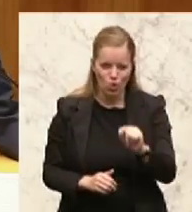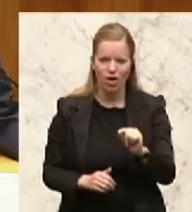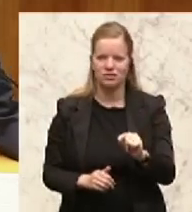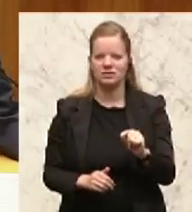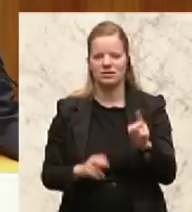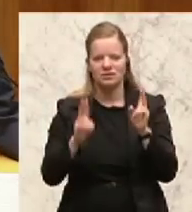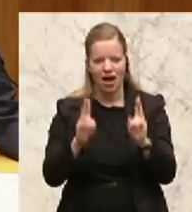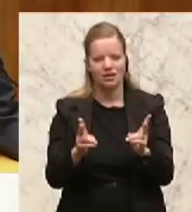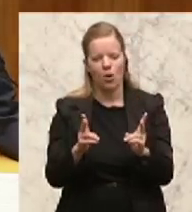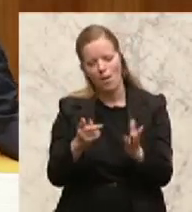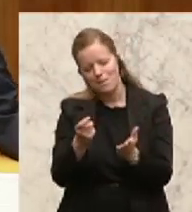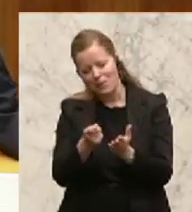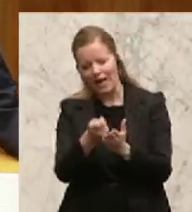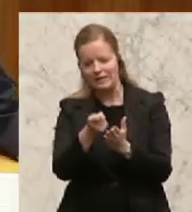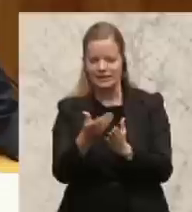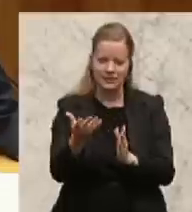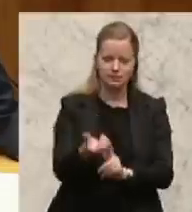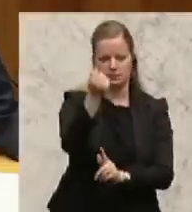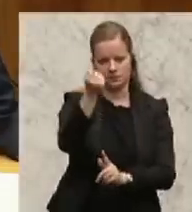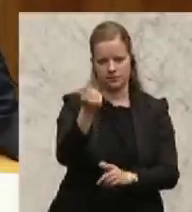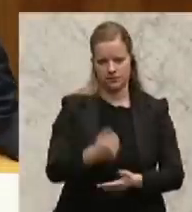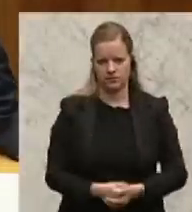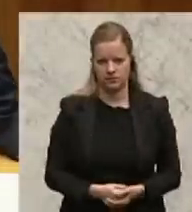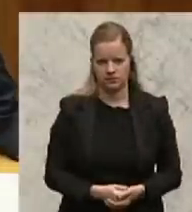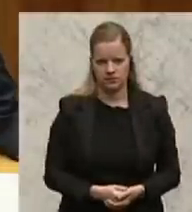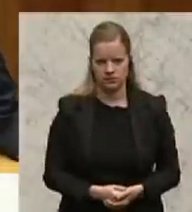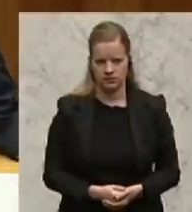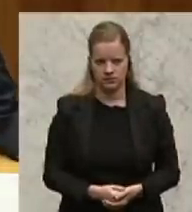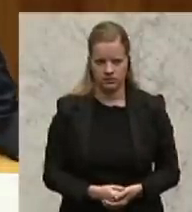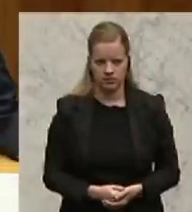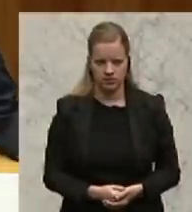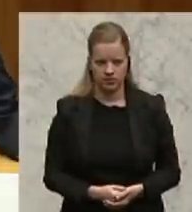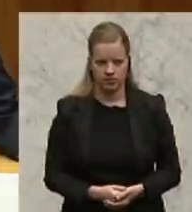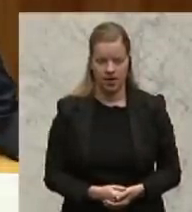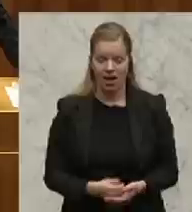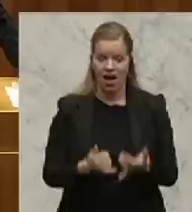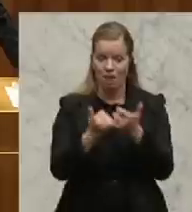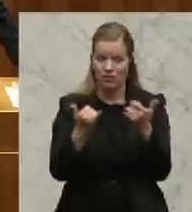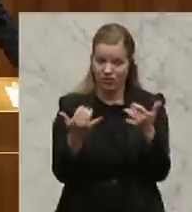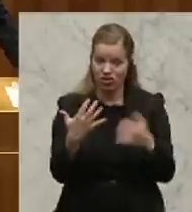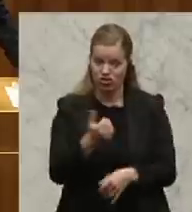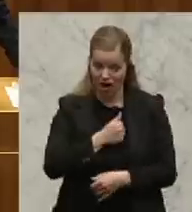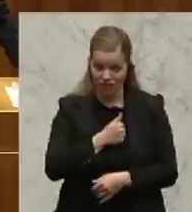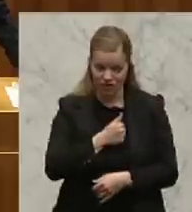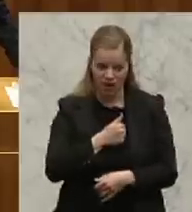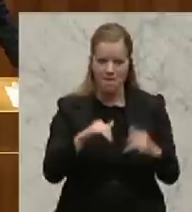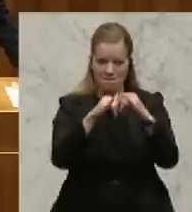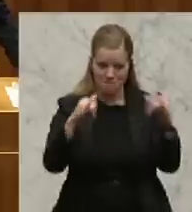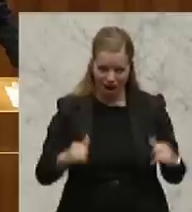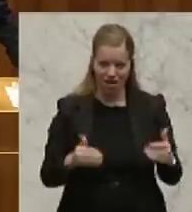Preis erzielt werden kann. Das Ganze funktioniert ja natürlich nur dann, wenn Sie die guten von den schlechten Teilen trennen. Wenn Sie